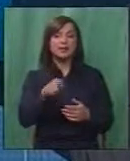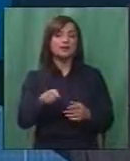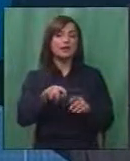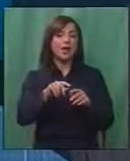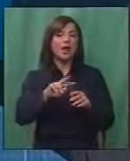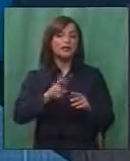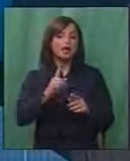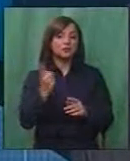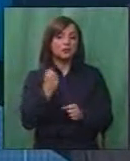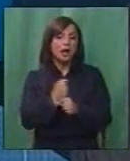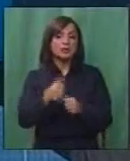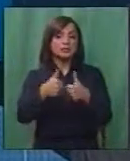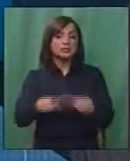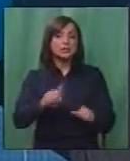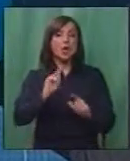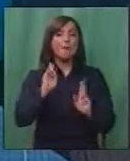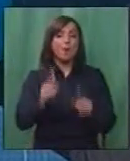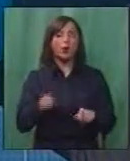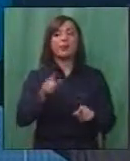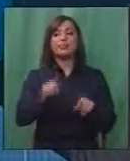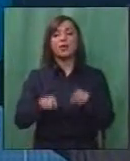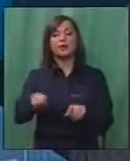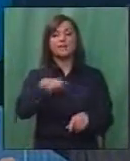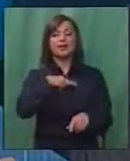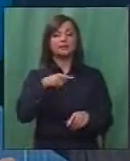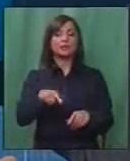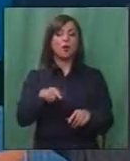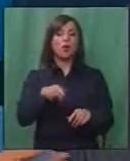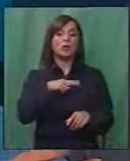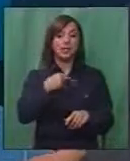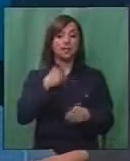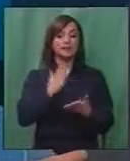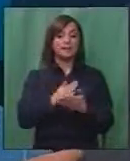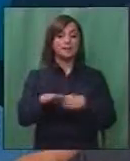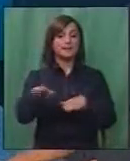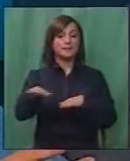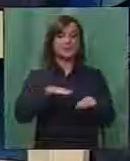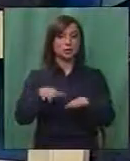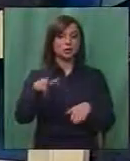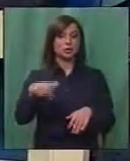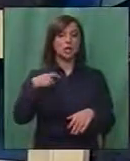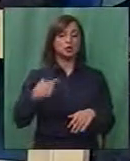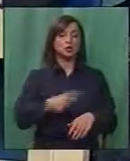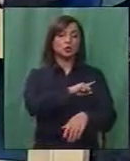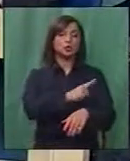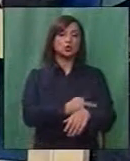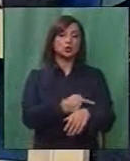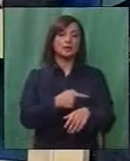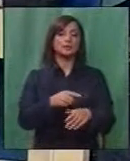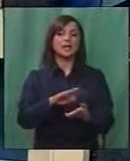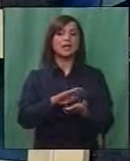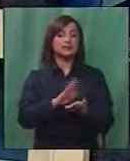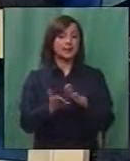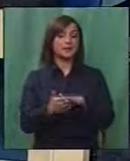во системот, не функционален, мора некој да превзема одговорност. И аз да бев на местото на министерот за троти социјална политика. Заменикот